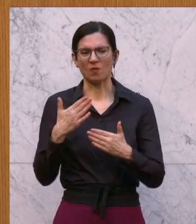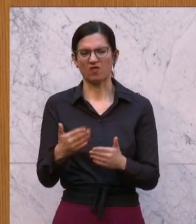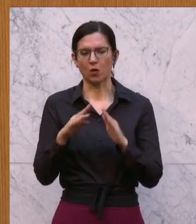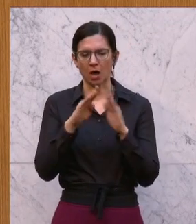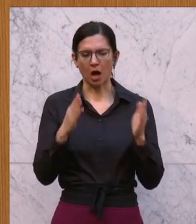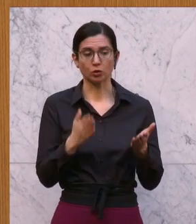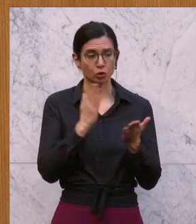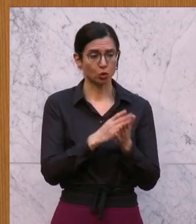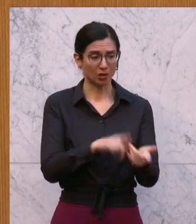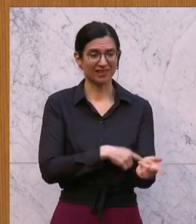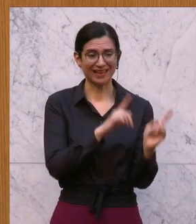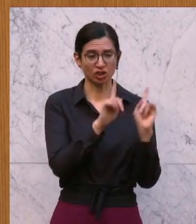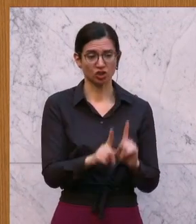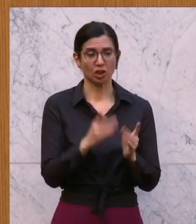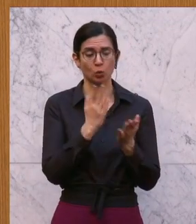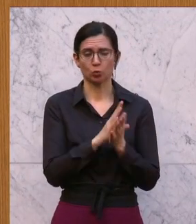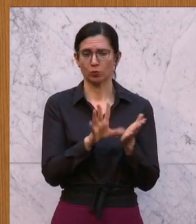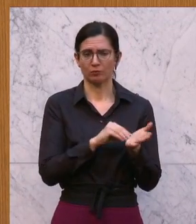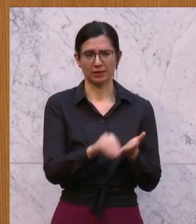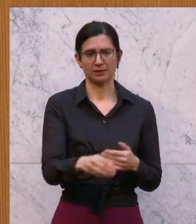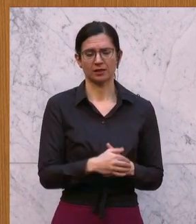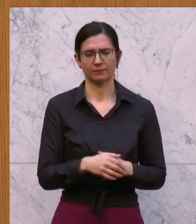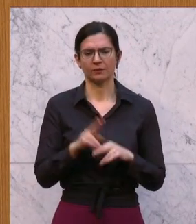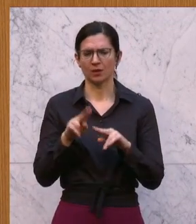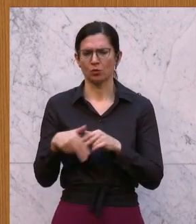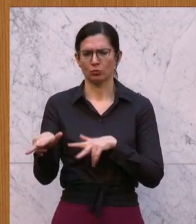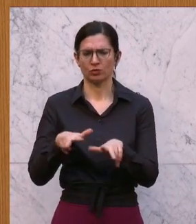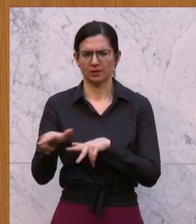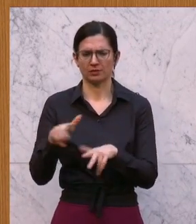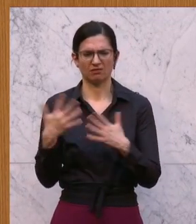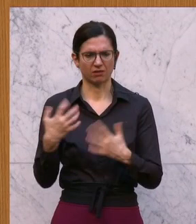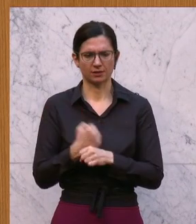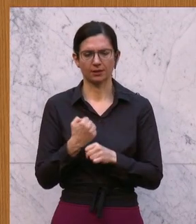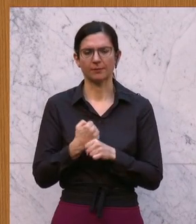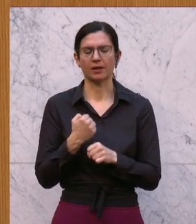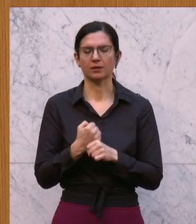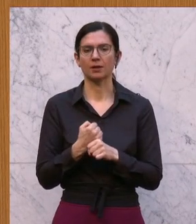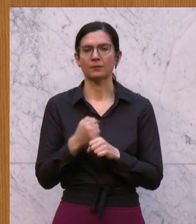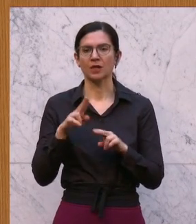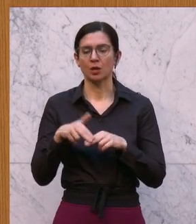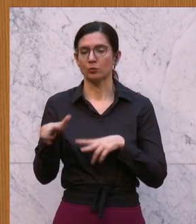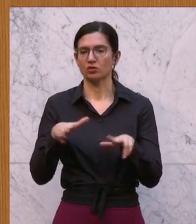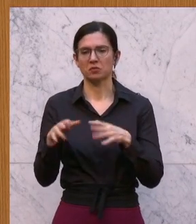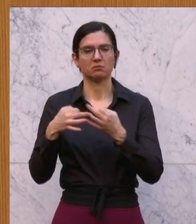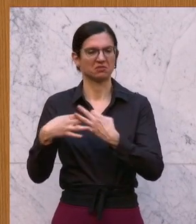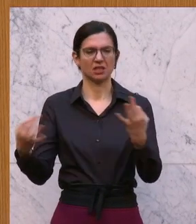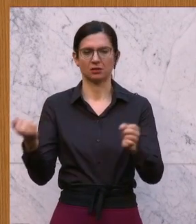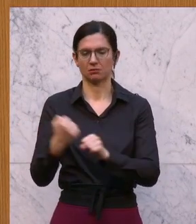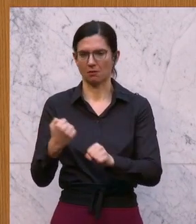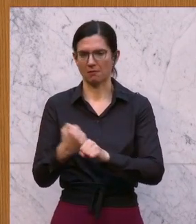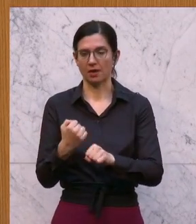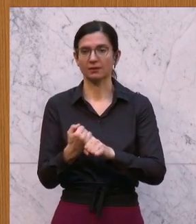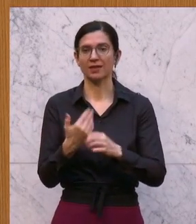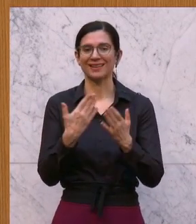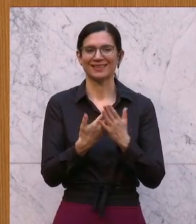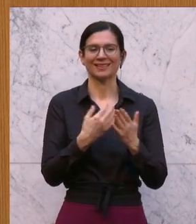stehen und schon lange abbezahlt sind. Die Bundesregierung hat was gemacht? Sie hat gar nichts gemacht. Deswegen